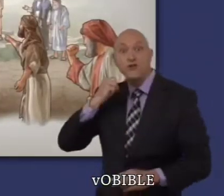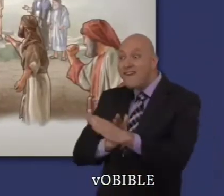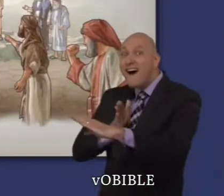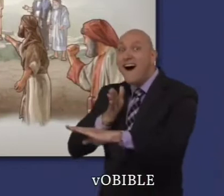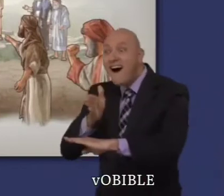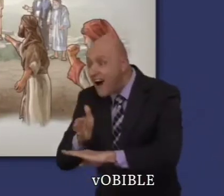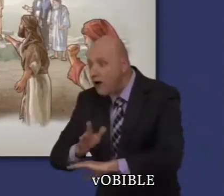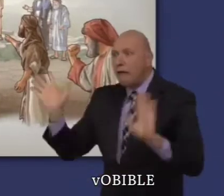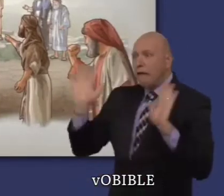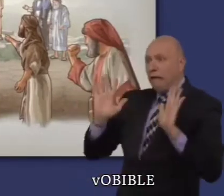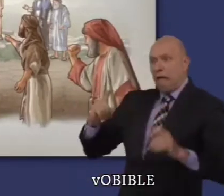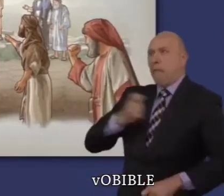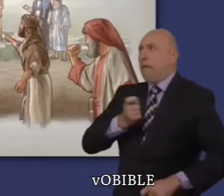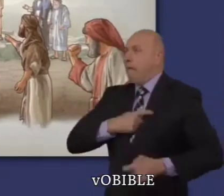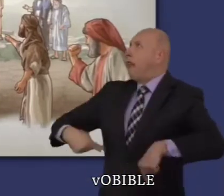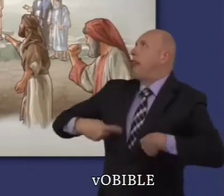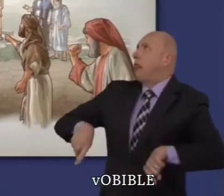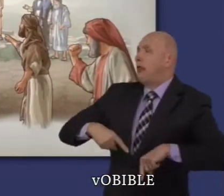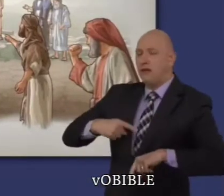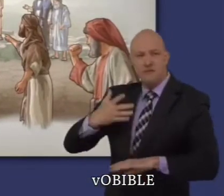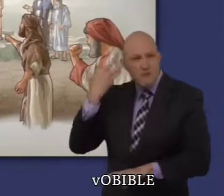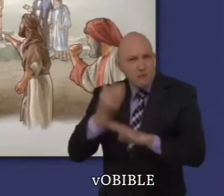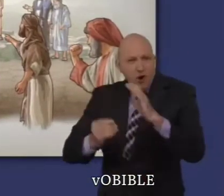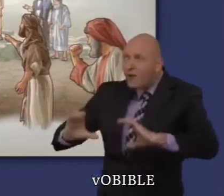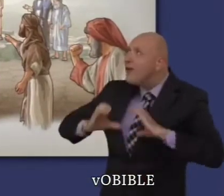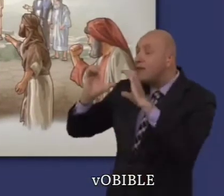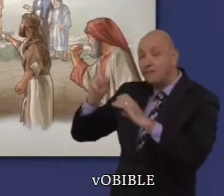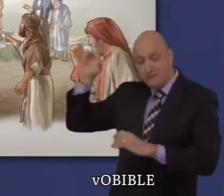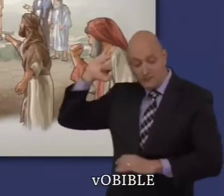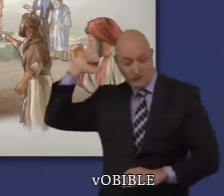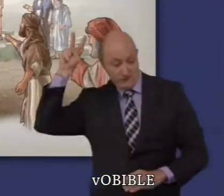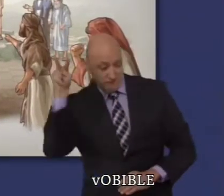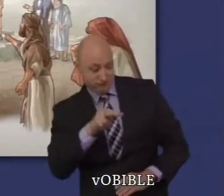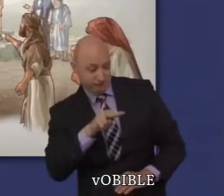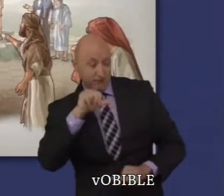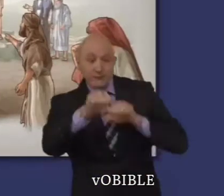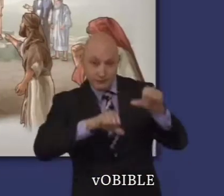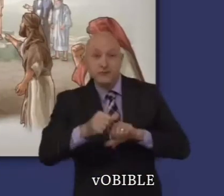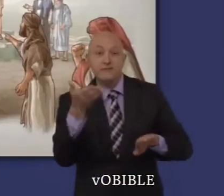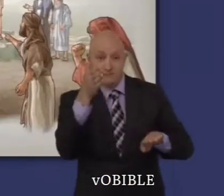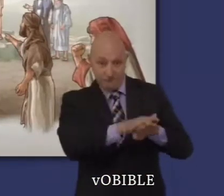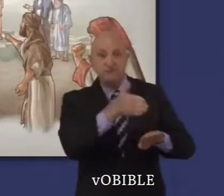génération qui, quarante ans plus tôt, en raison de son manque de foi et de sa lâcheté, avait eu peur des habitants de Canaan.